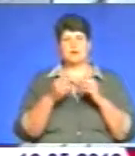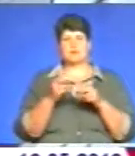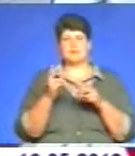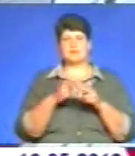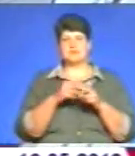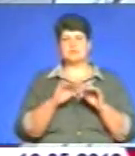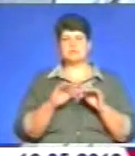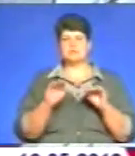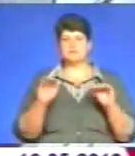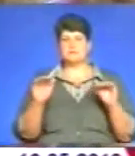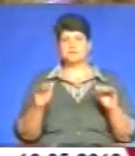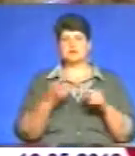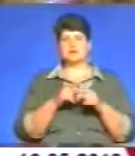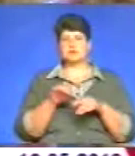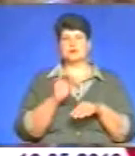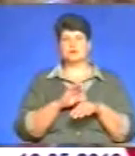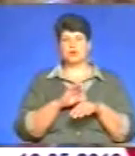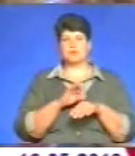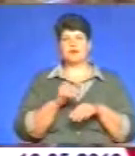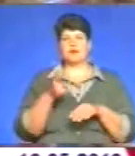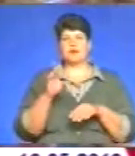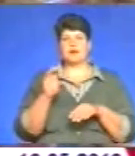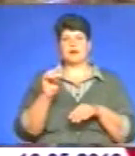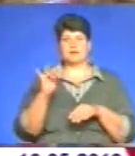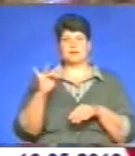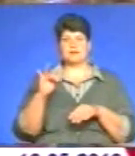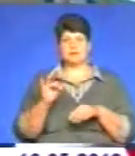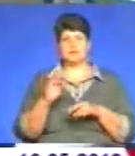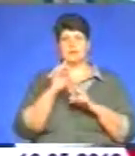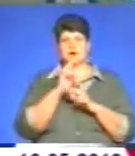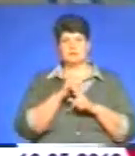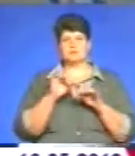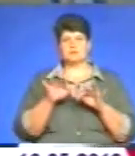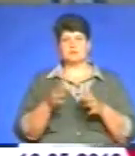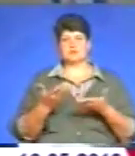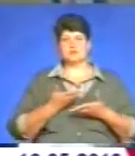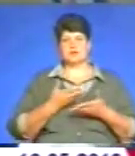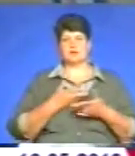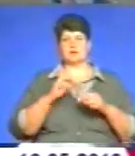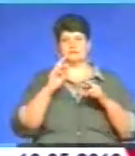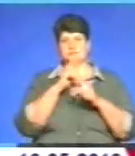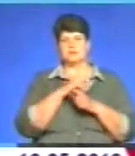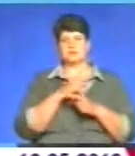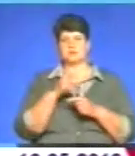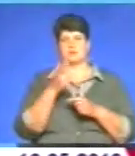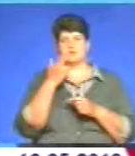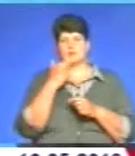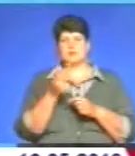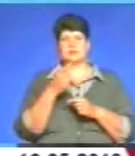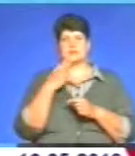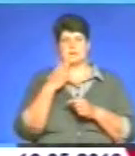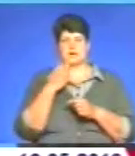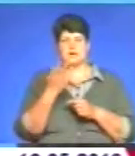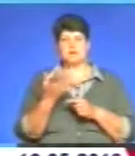причиною цього явища є хвороби, генетика, а також неправильний спосіб життя та шкідливі звички. Це і тютюнок